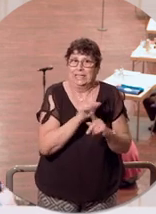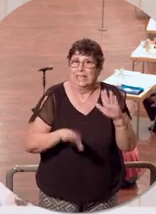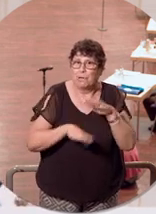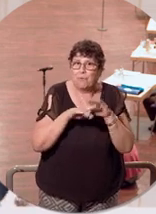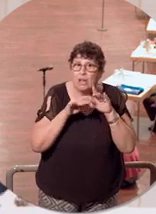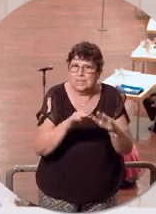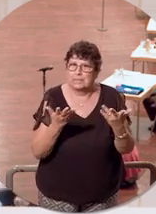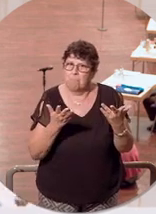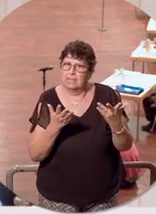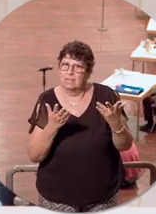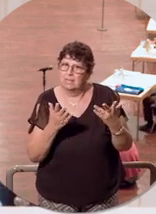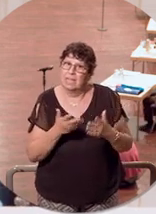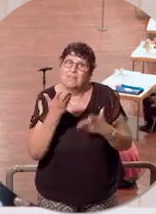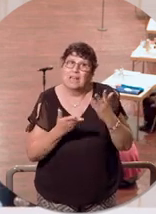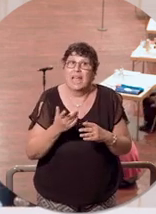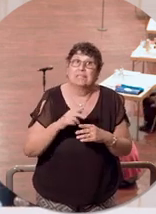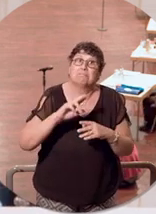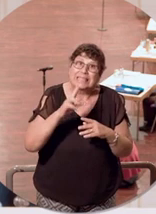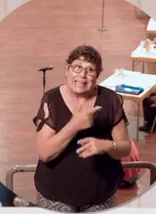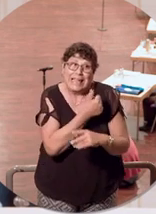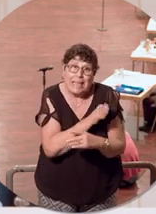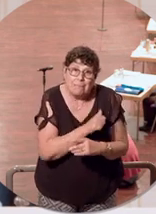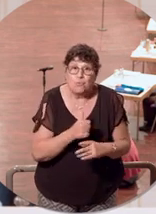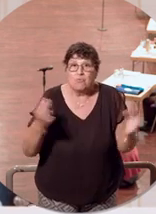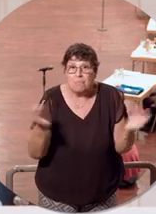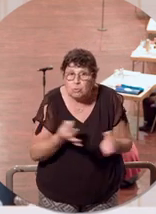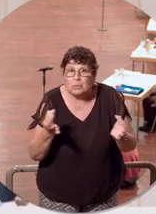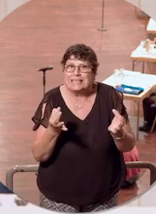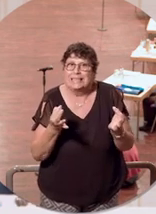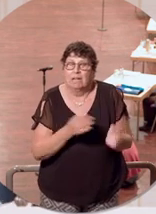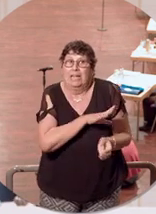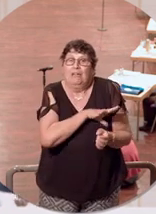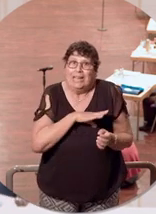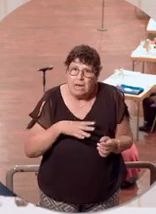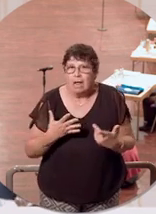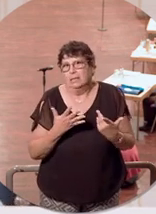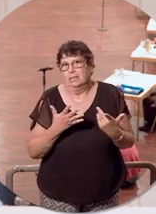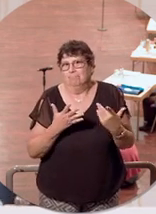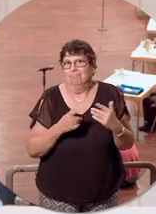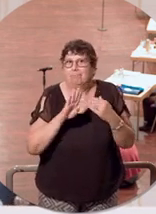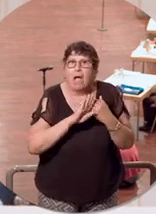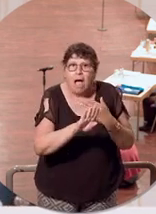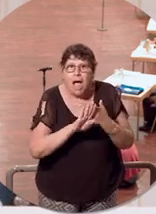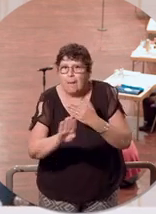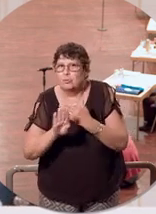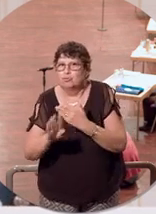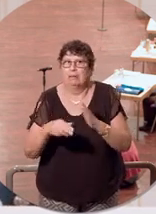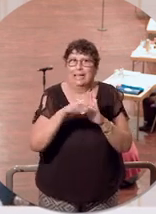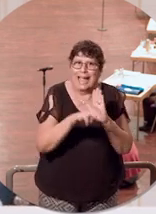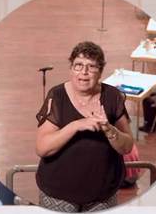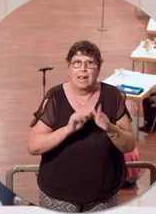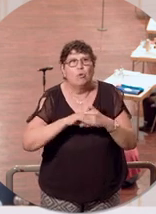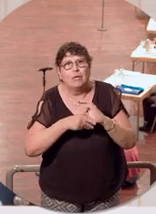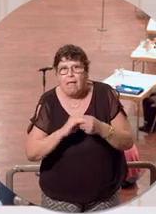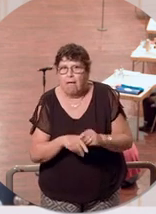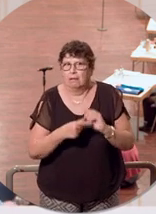Booster-Impfungen, wie man das nennt, möglich machen, nötig machen. Wie lange werden Hygiene und Abstandsregeln unseren Alltag begleiten